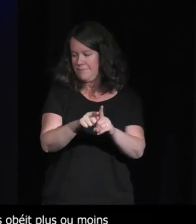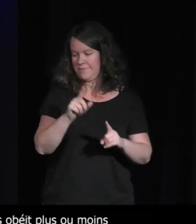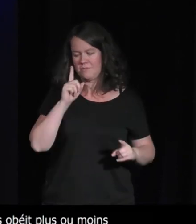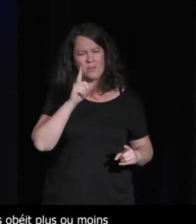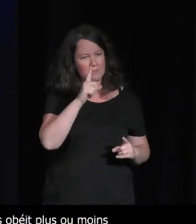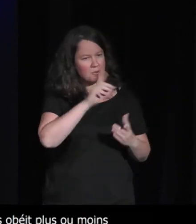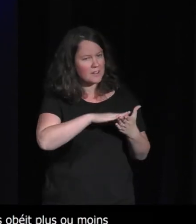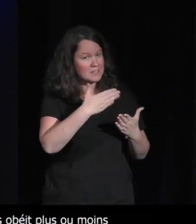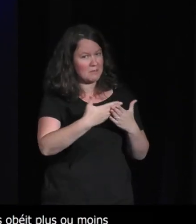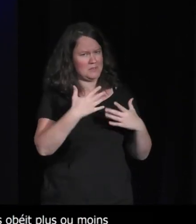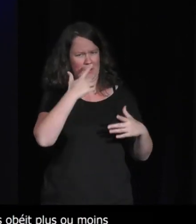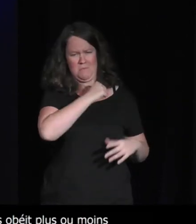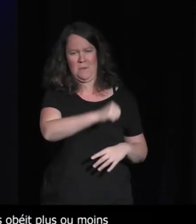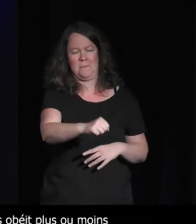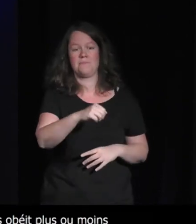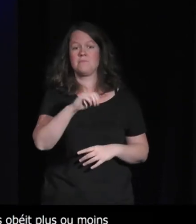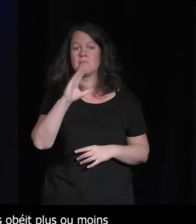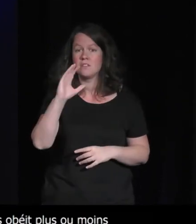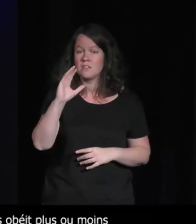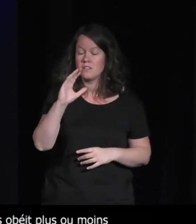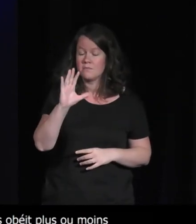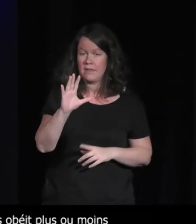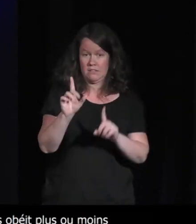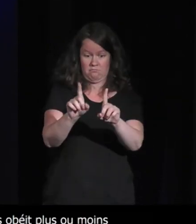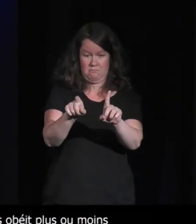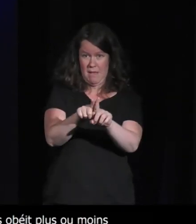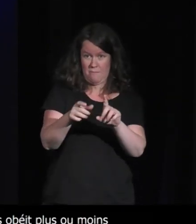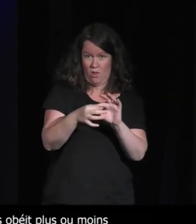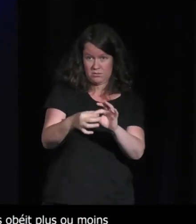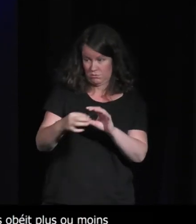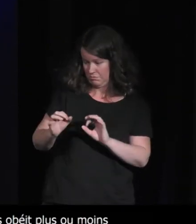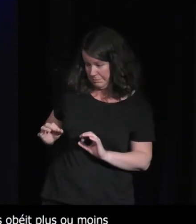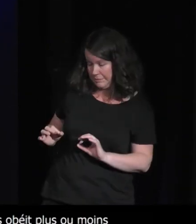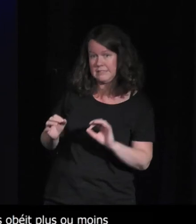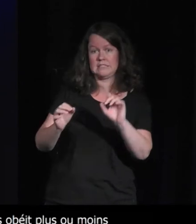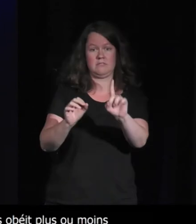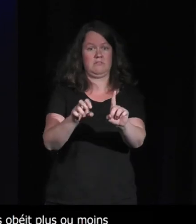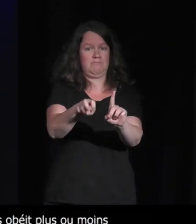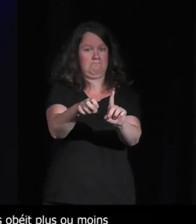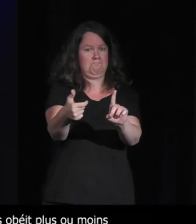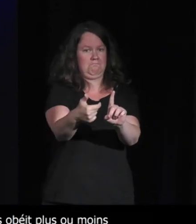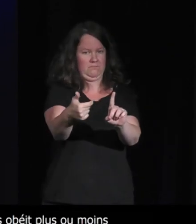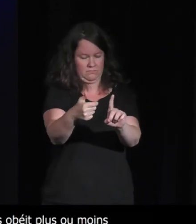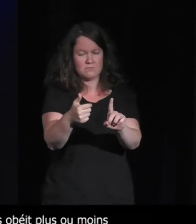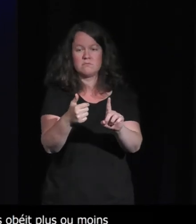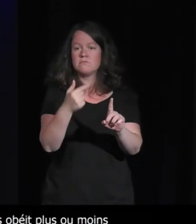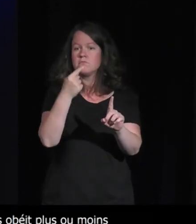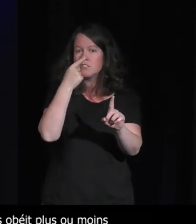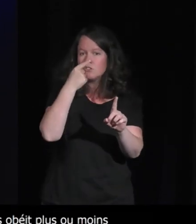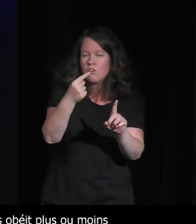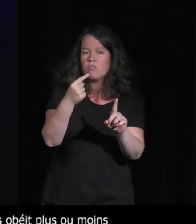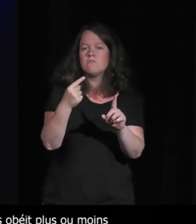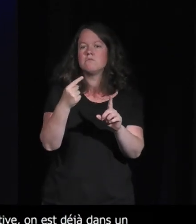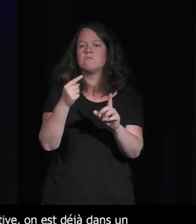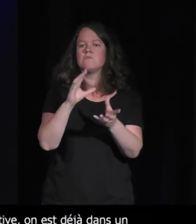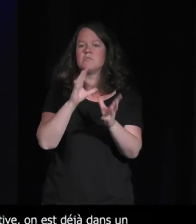font la traduction merci à elle et du coup je pense qu'il y quelque chose qui à la fois qu'on contrôle et qui nous échappe et que c'est